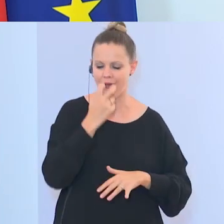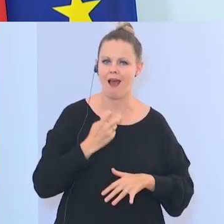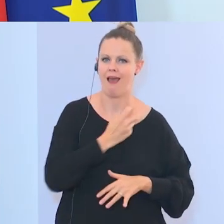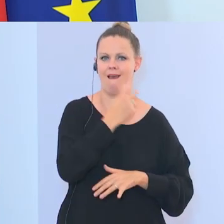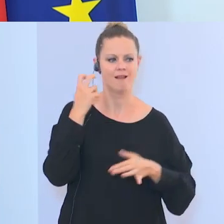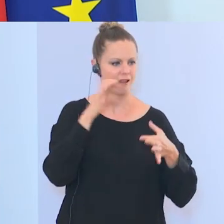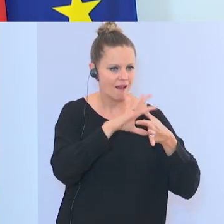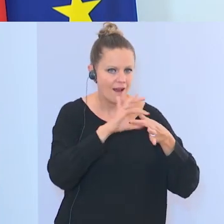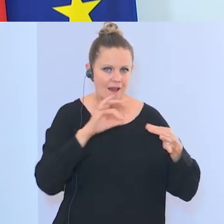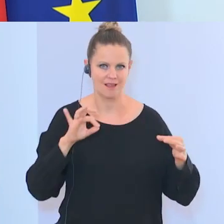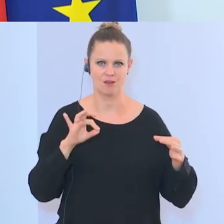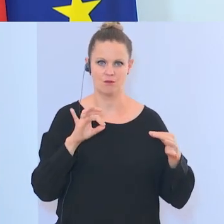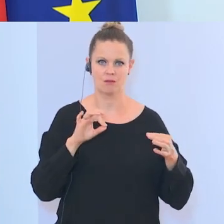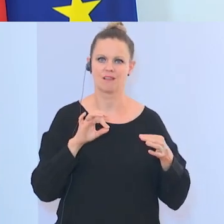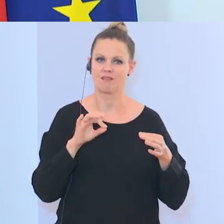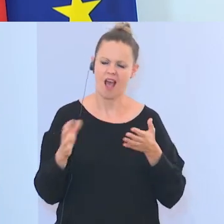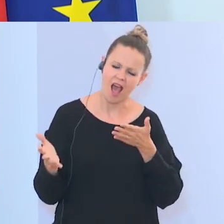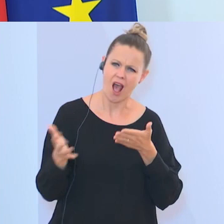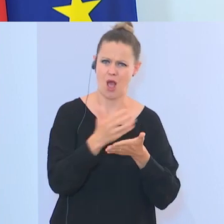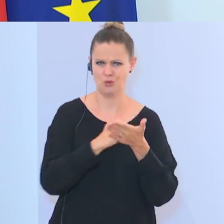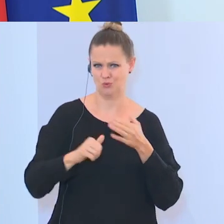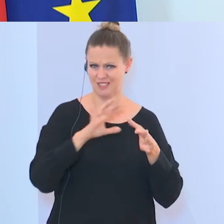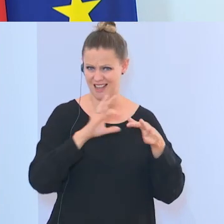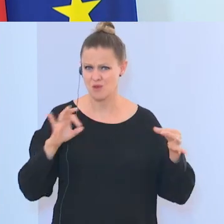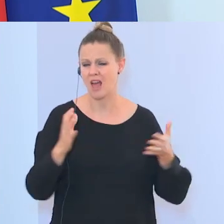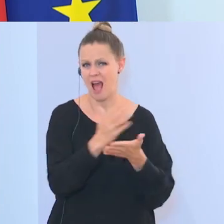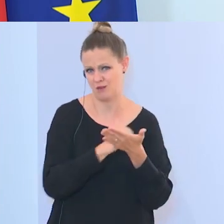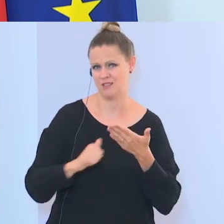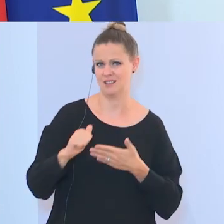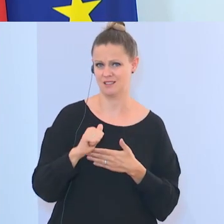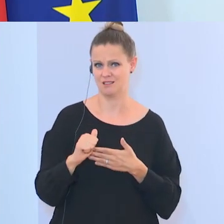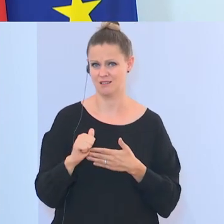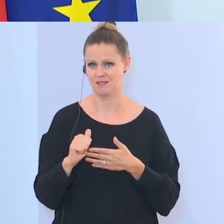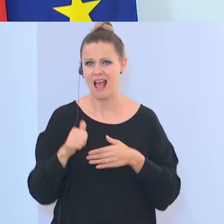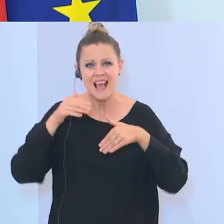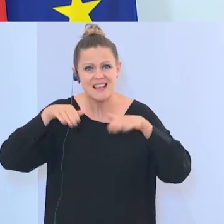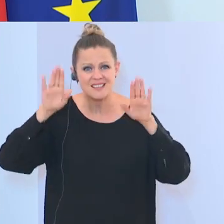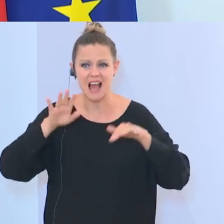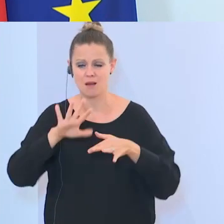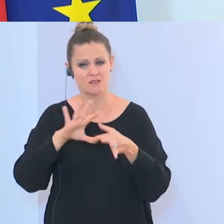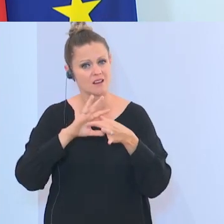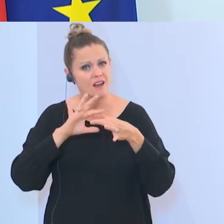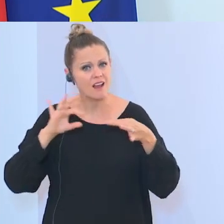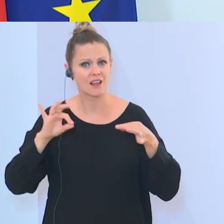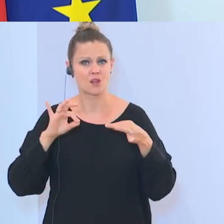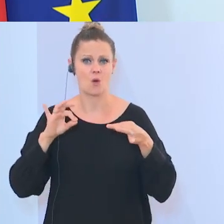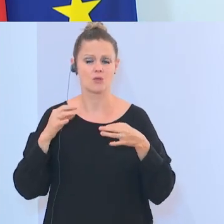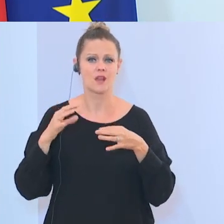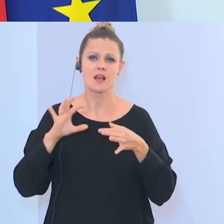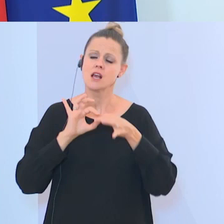wird die Religion hier instrumentalisiert, statt dass der Islam in seiner spirituellen, religiösen, ethischen Dimension